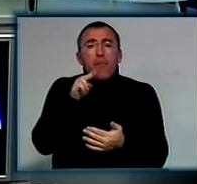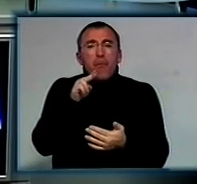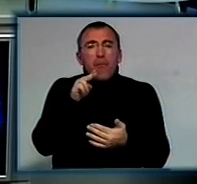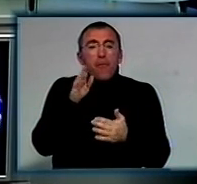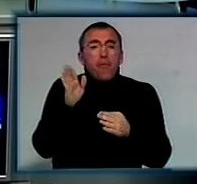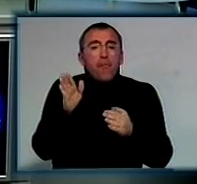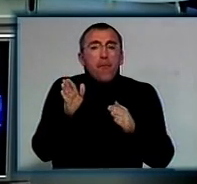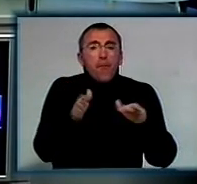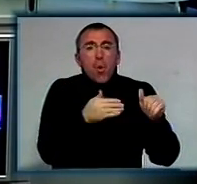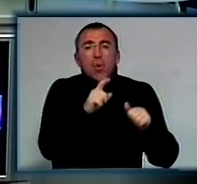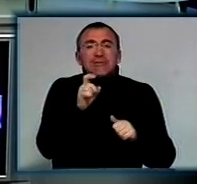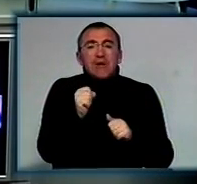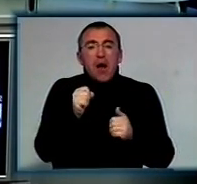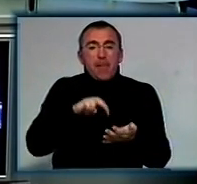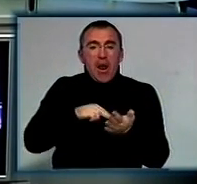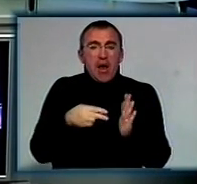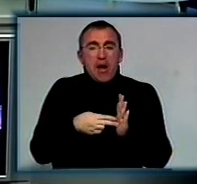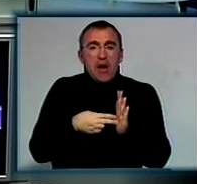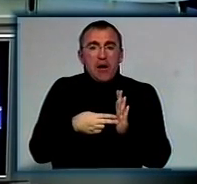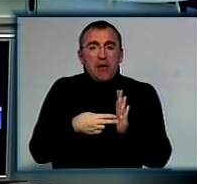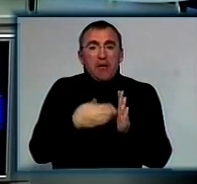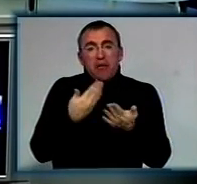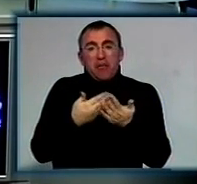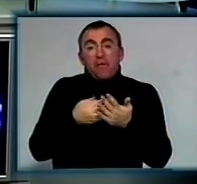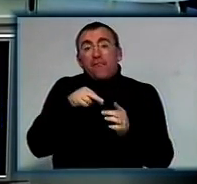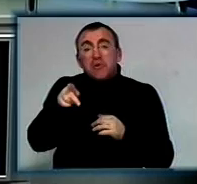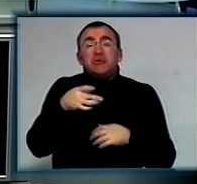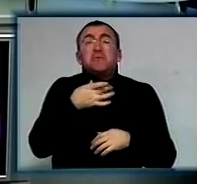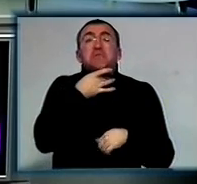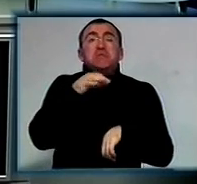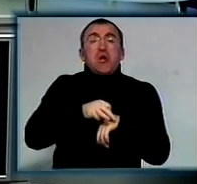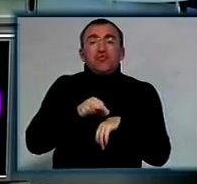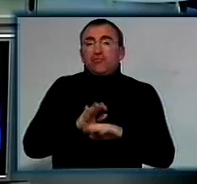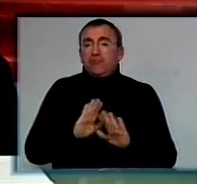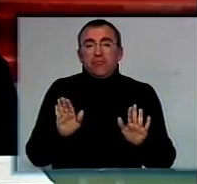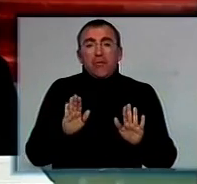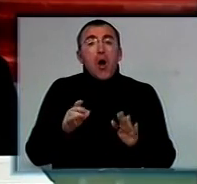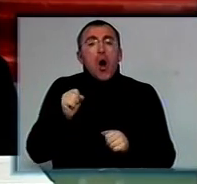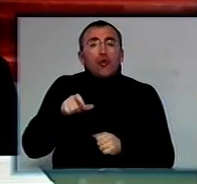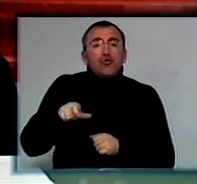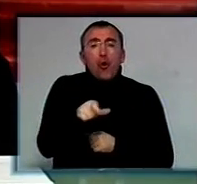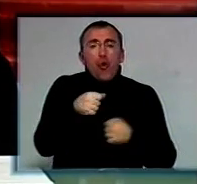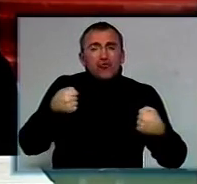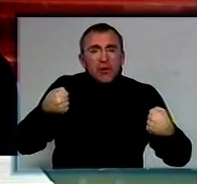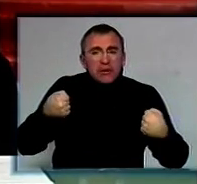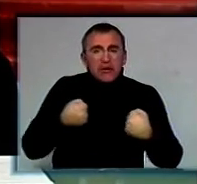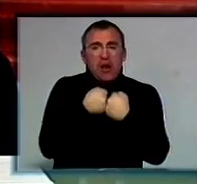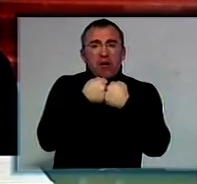так скажімо, не те, що вийшов і застудився, а дорожна транспортна погода,